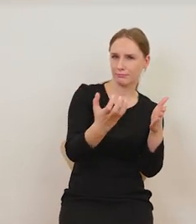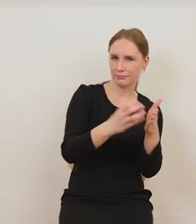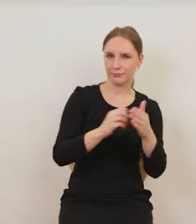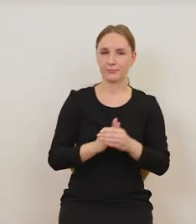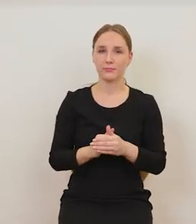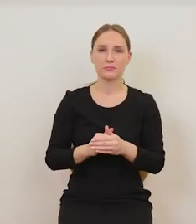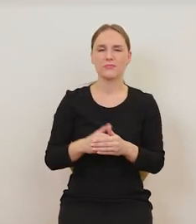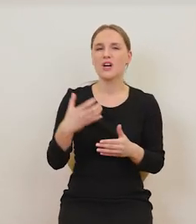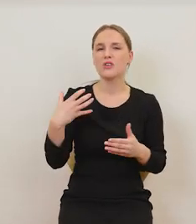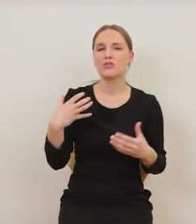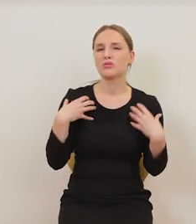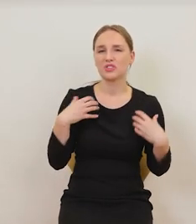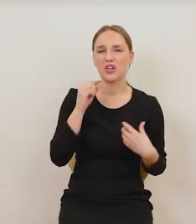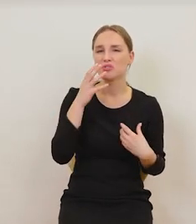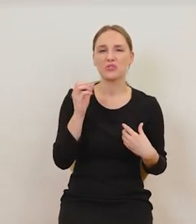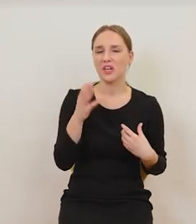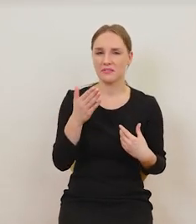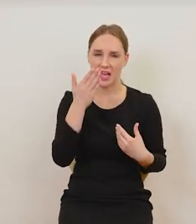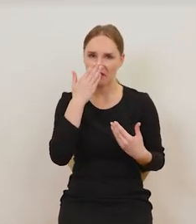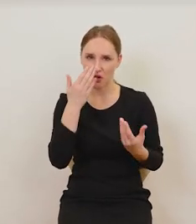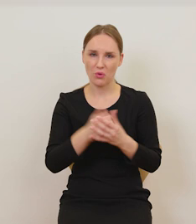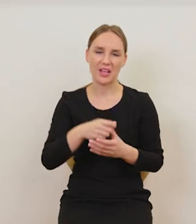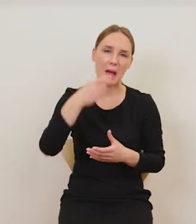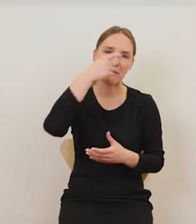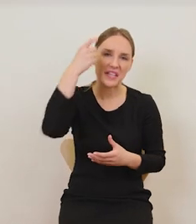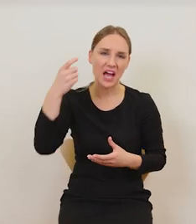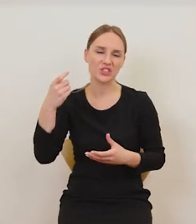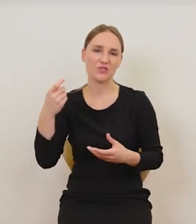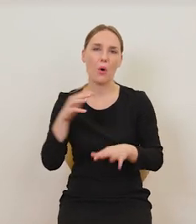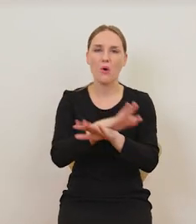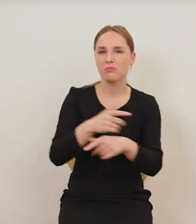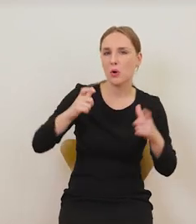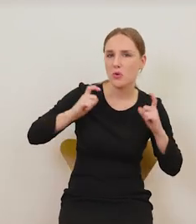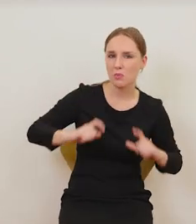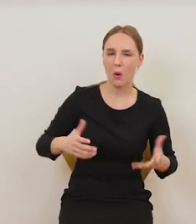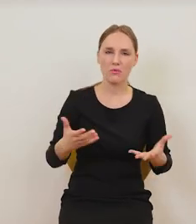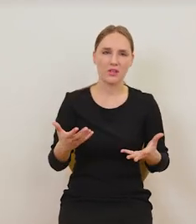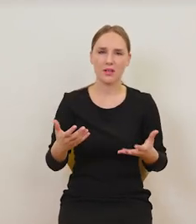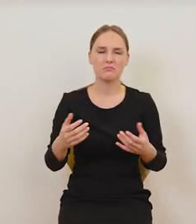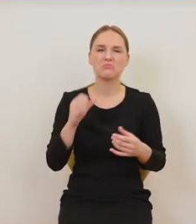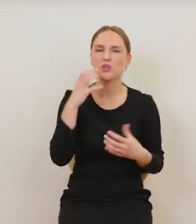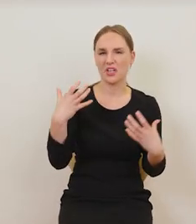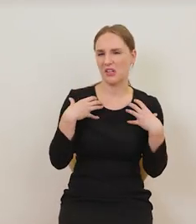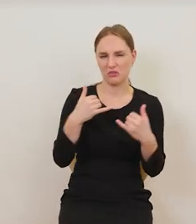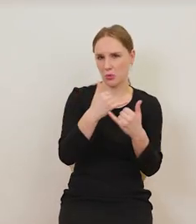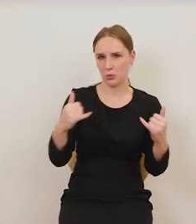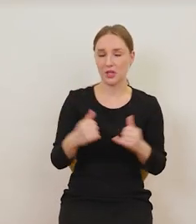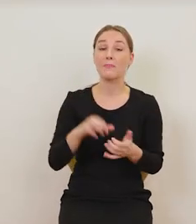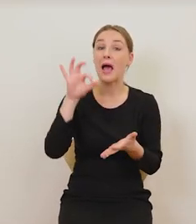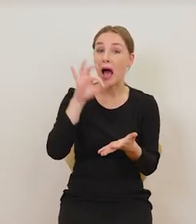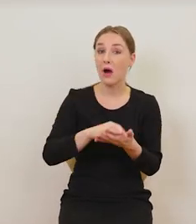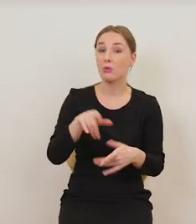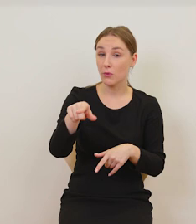było pijaństwo, tam były gospody, tam jakieś inne sceny z codziennego życia. Tu mamy wnętrze